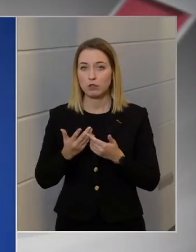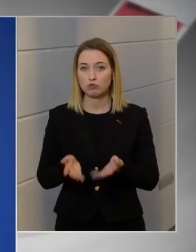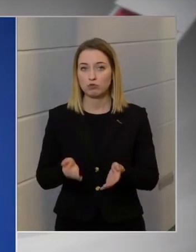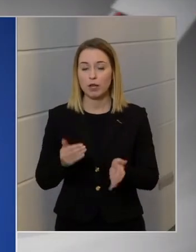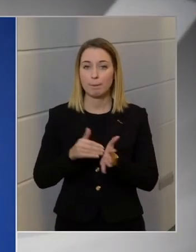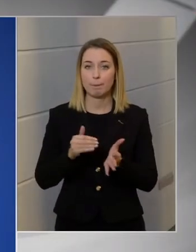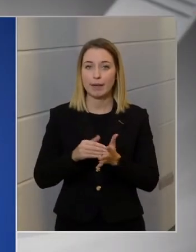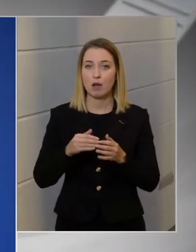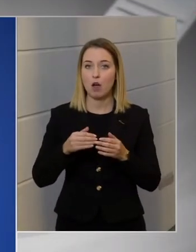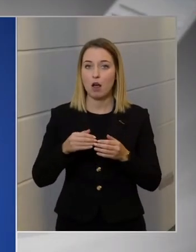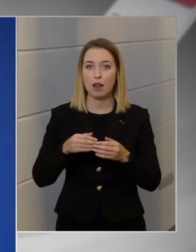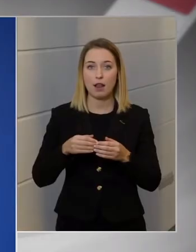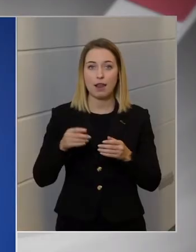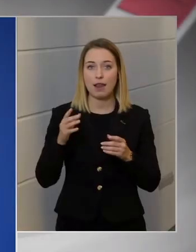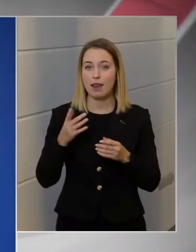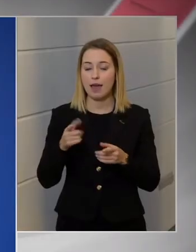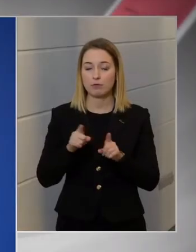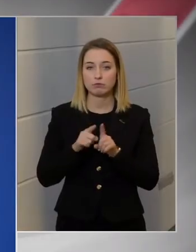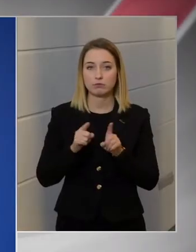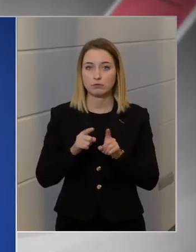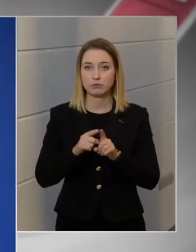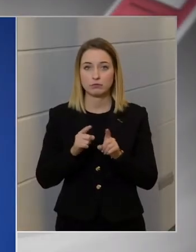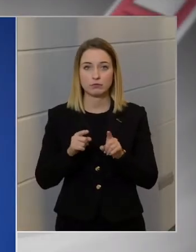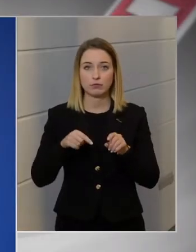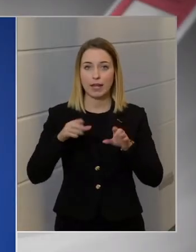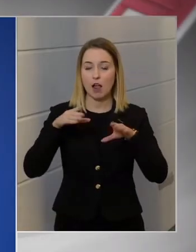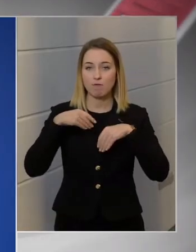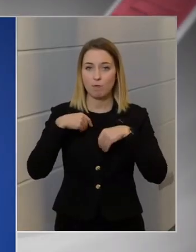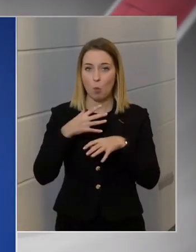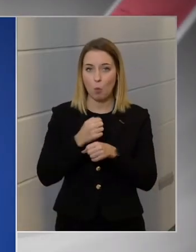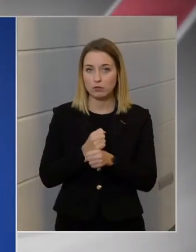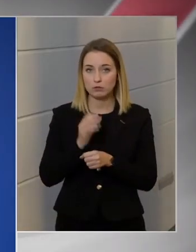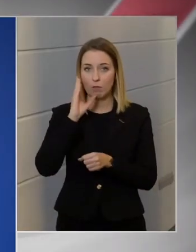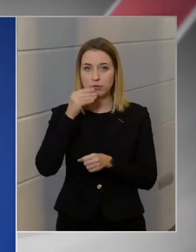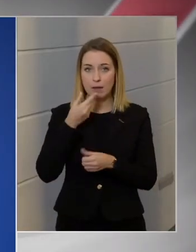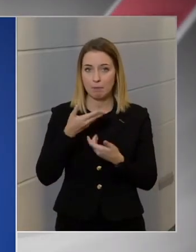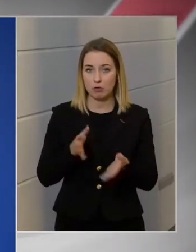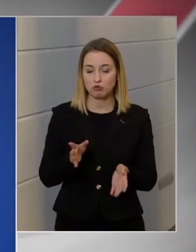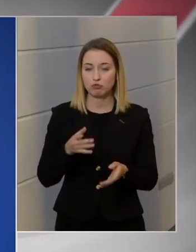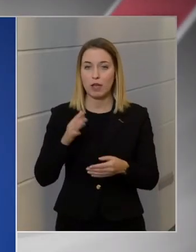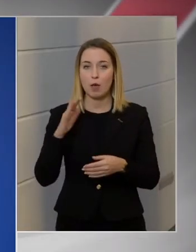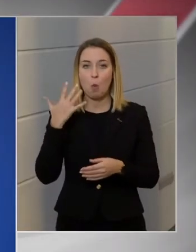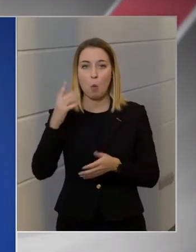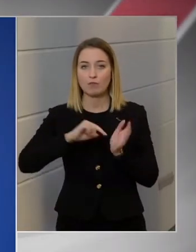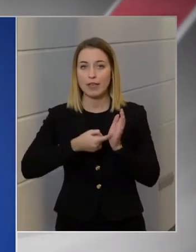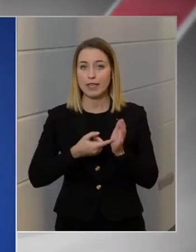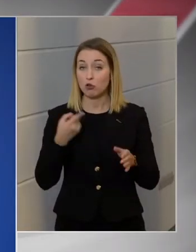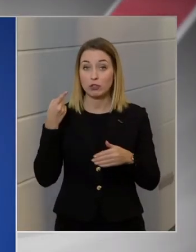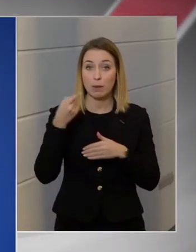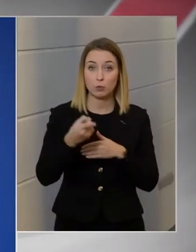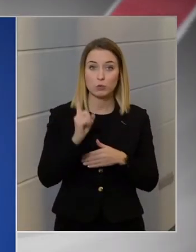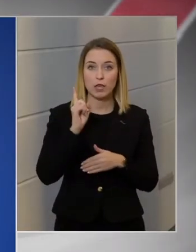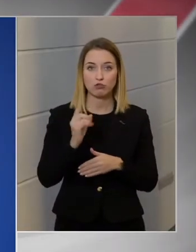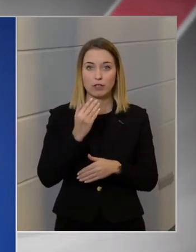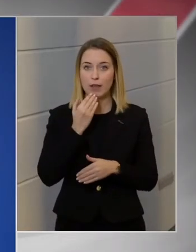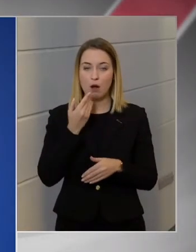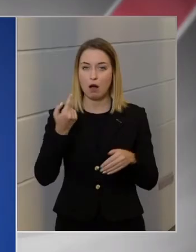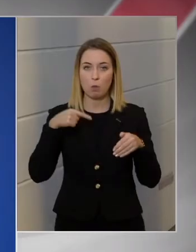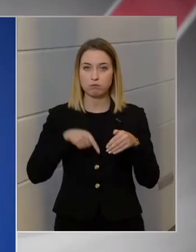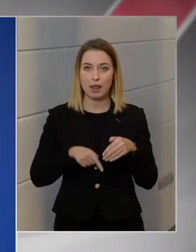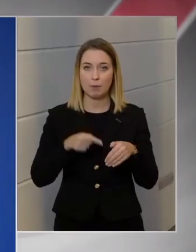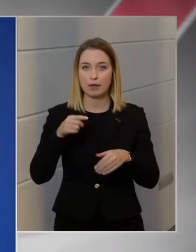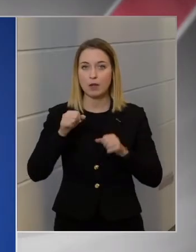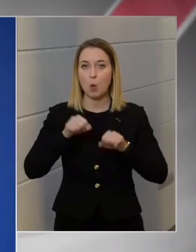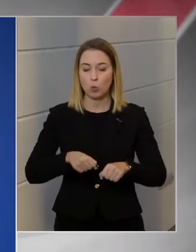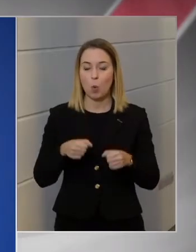tehát még a leges, legelfogultabb emberek se tudtak mást állítani, és 50-szeres-e biztos, hogy túlzás, de nem akarok a típjátékba belemenni. Az egyik az egy